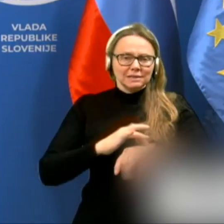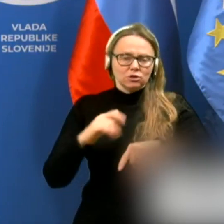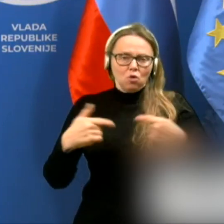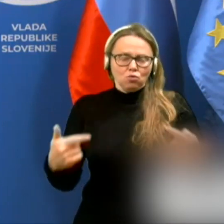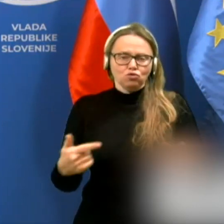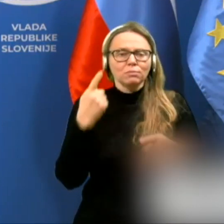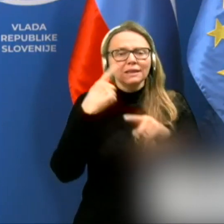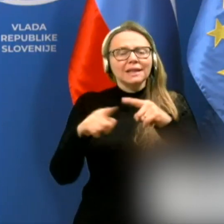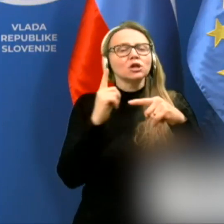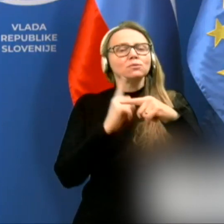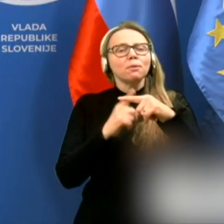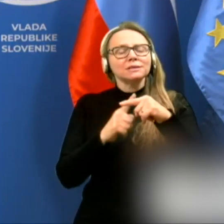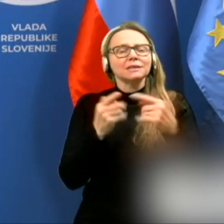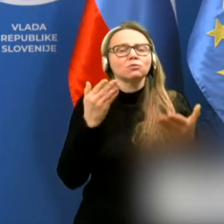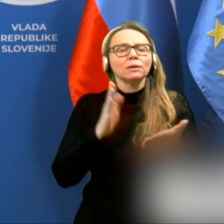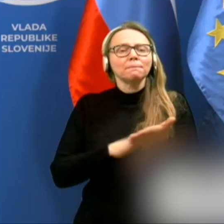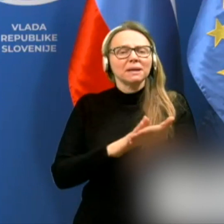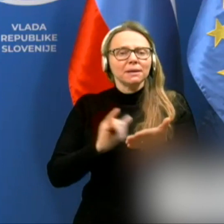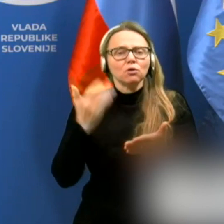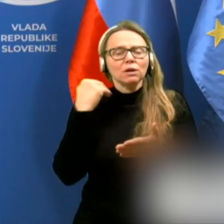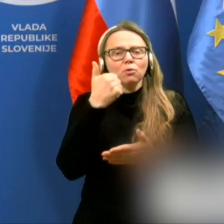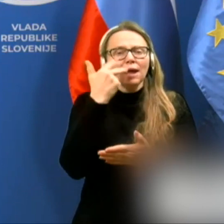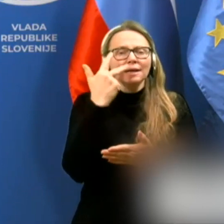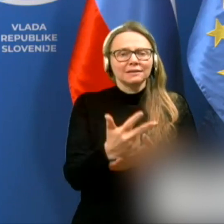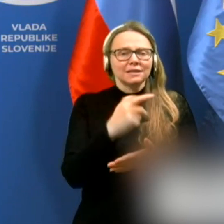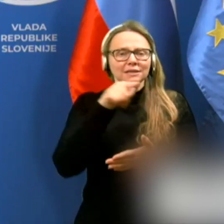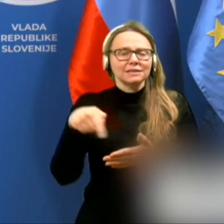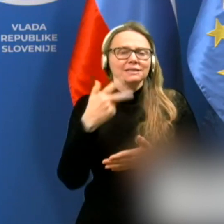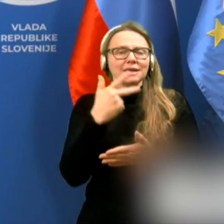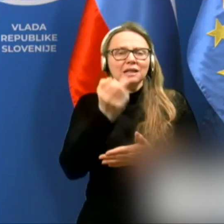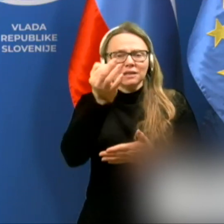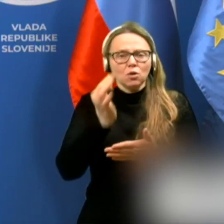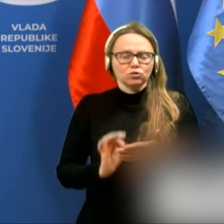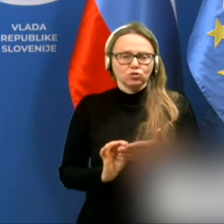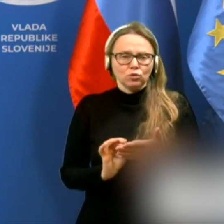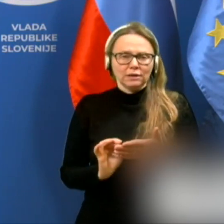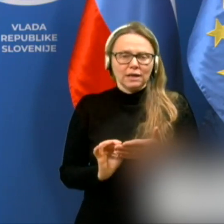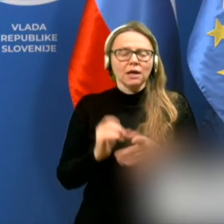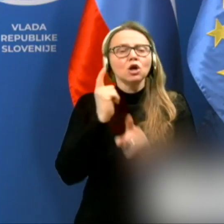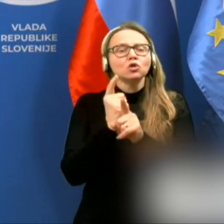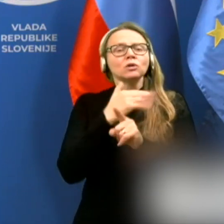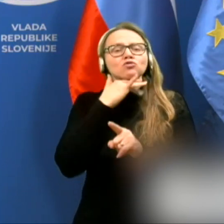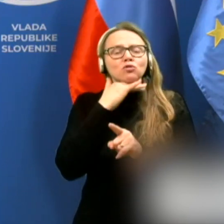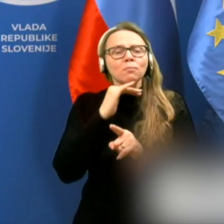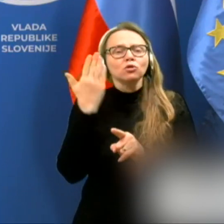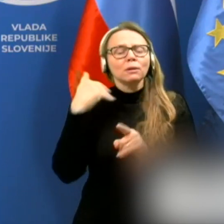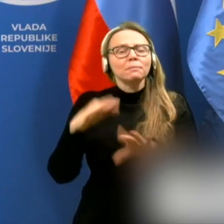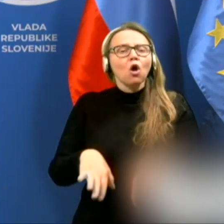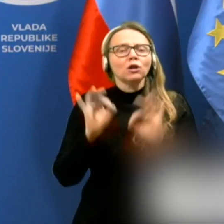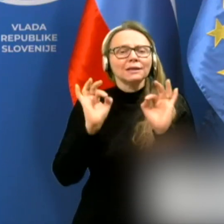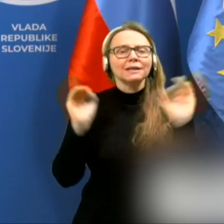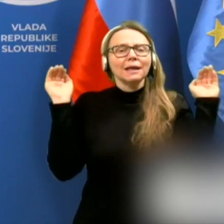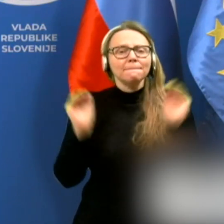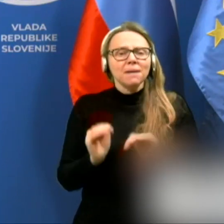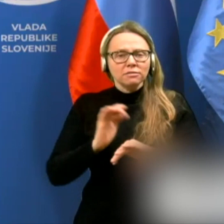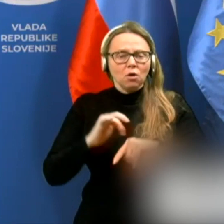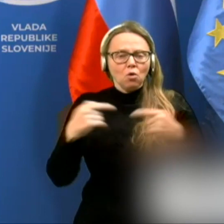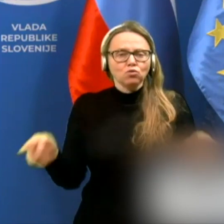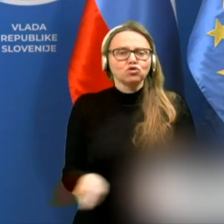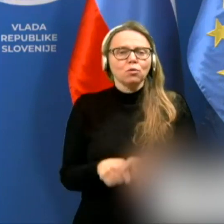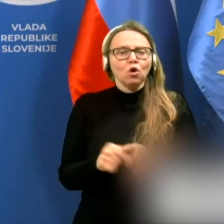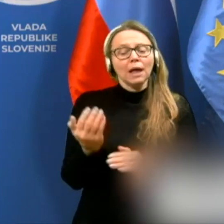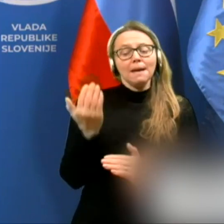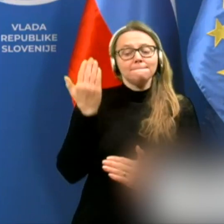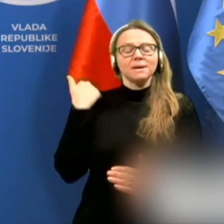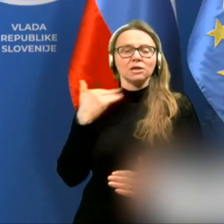Delež pozitivnih primerov je znašal 31,3 odstotka. Tudi v soboto je bilo odkritih manj okužb kot